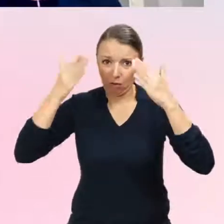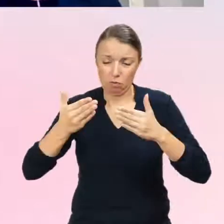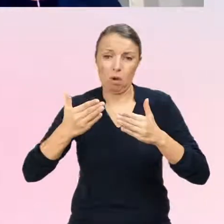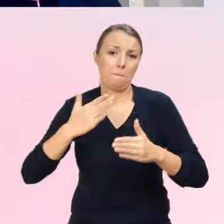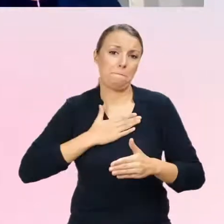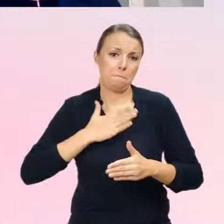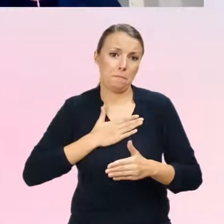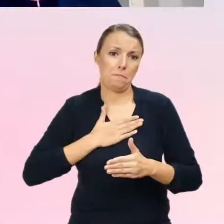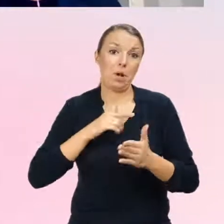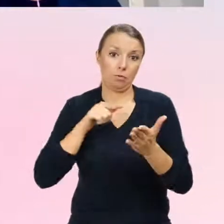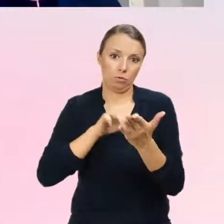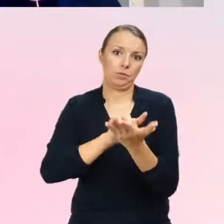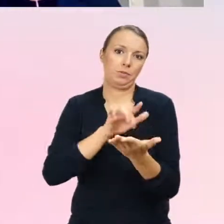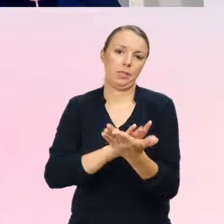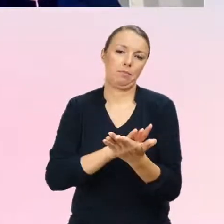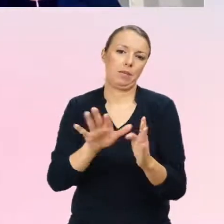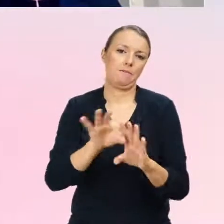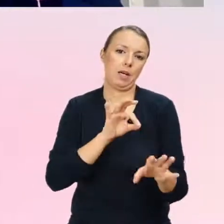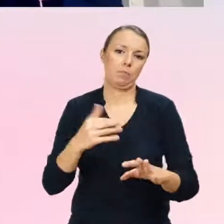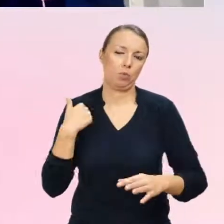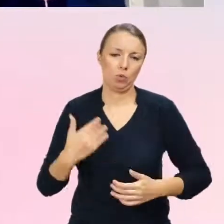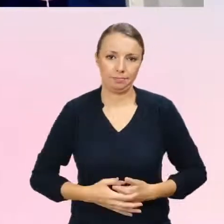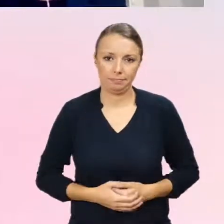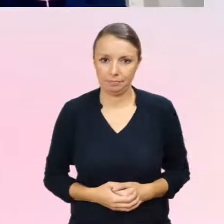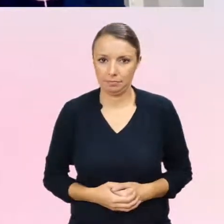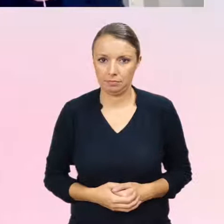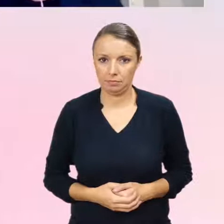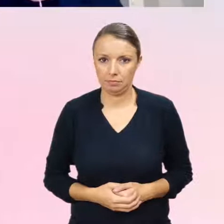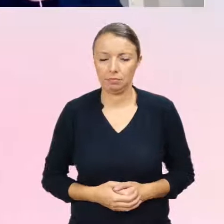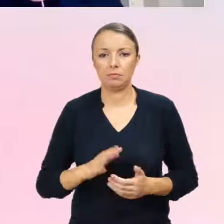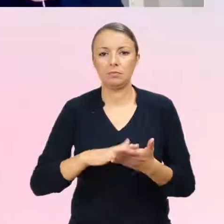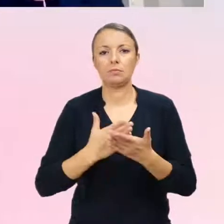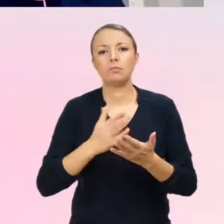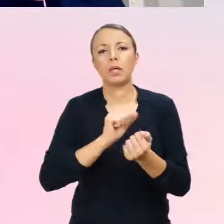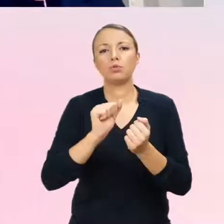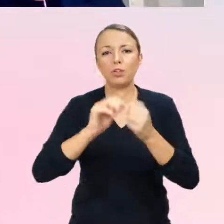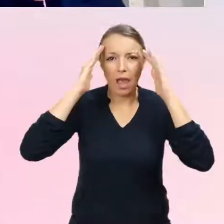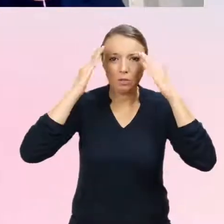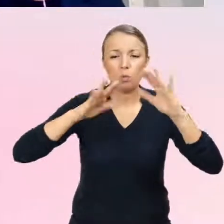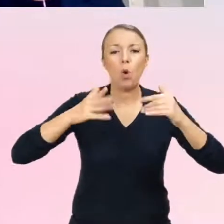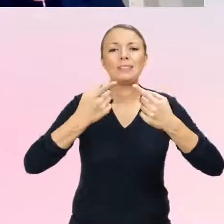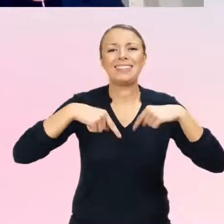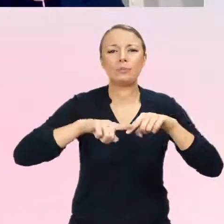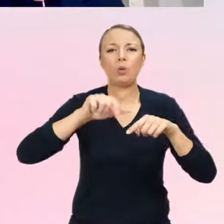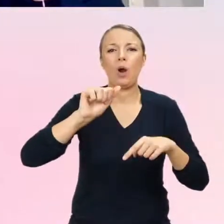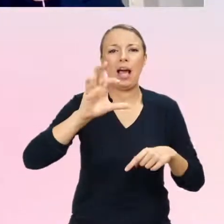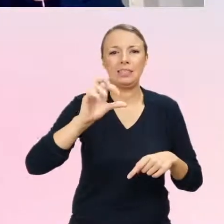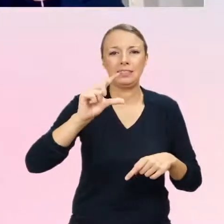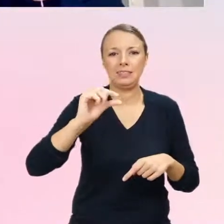występowanie zaburzeń ze spektrum autyzmu zespołu Aspergera. Ale kolejne pytanie